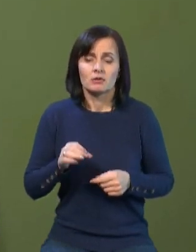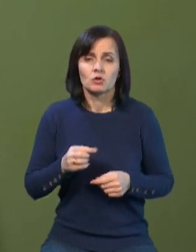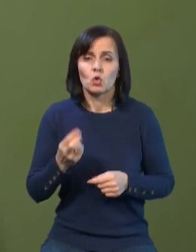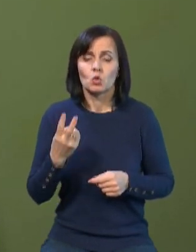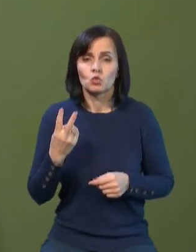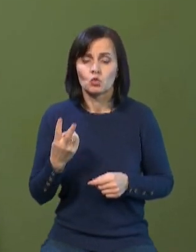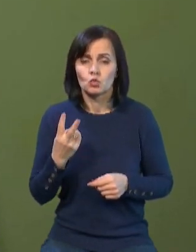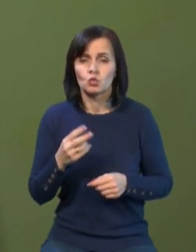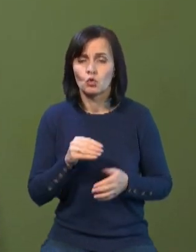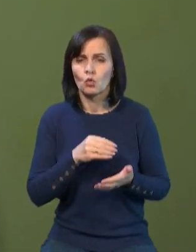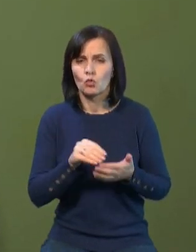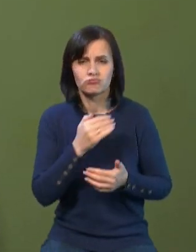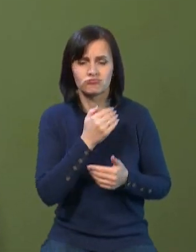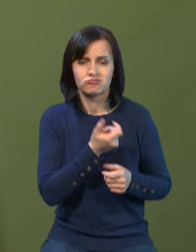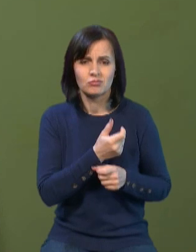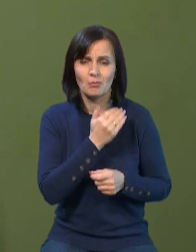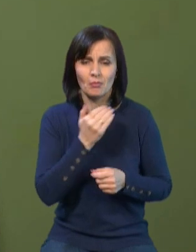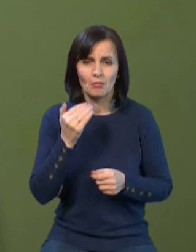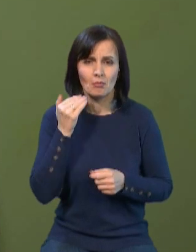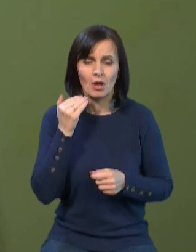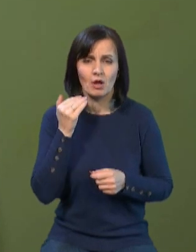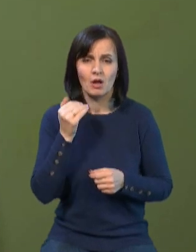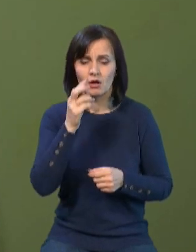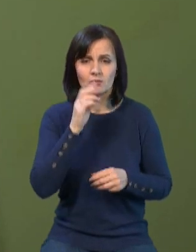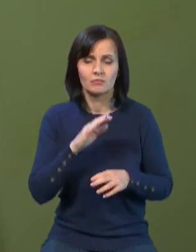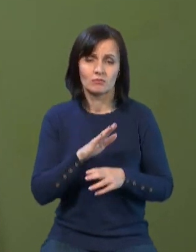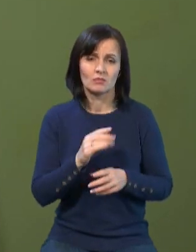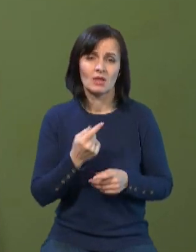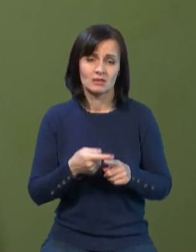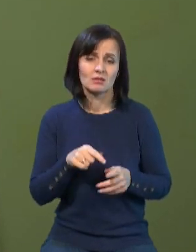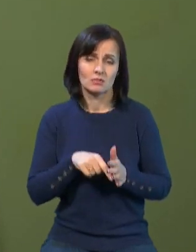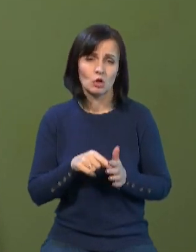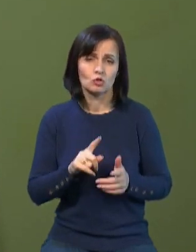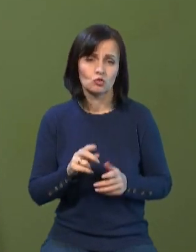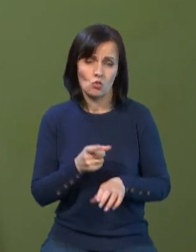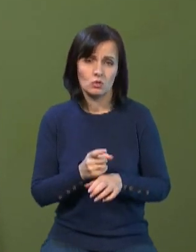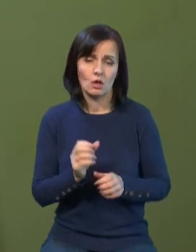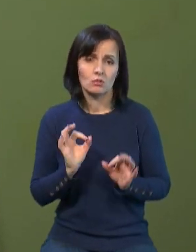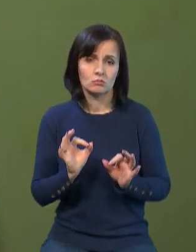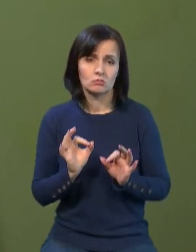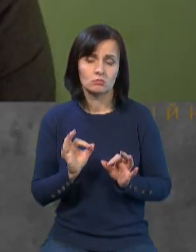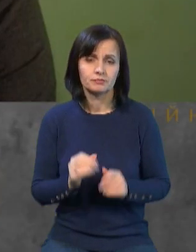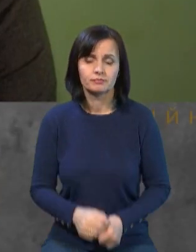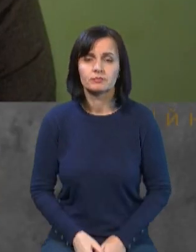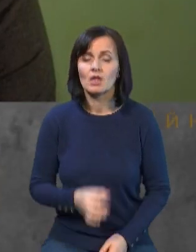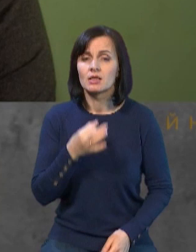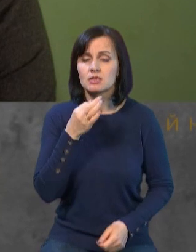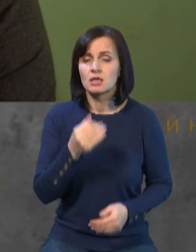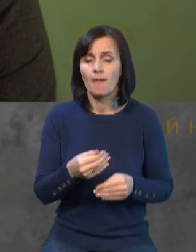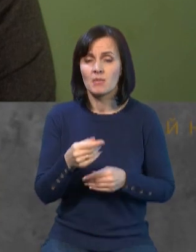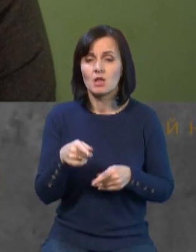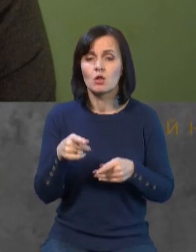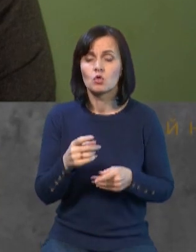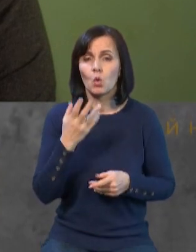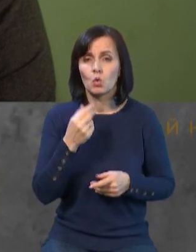то це означає те, що танк сам по собі, як мінімум, доволі непоганий. Пане Олеже, от, власне, після того,